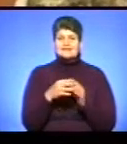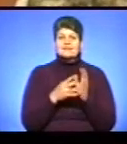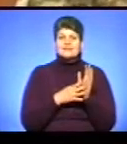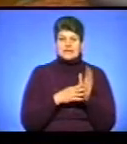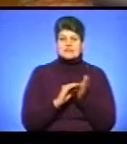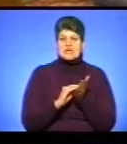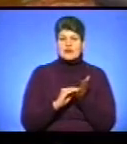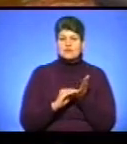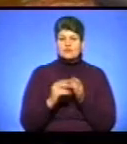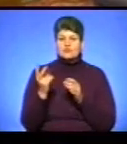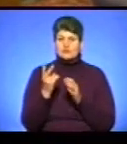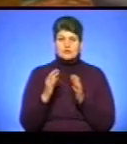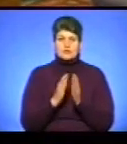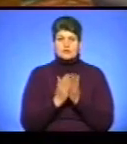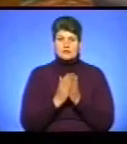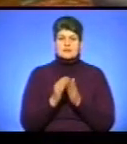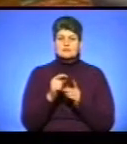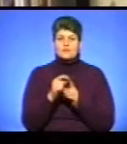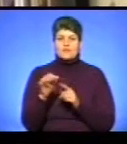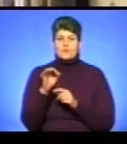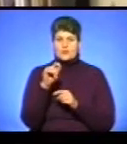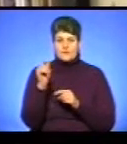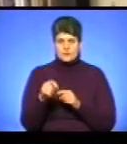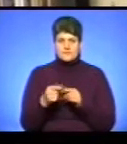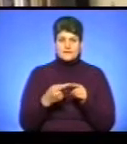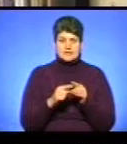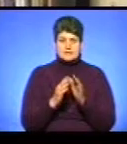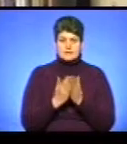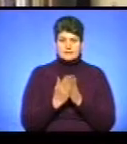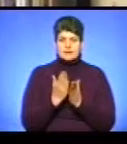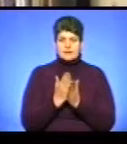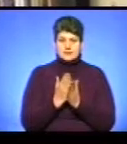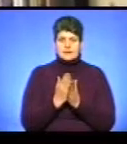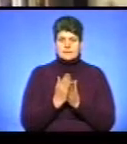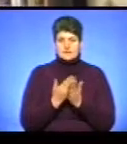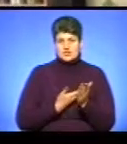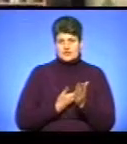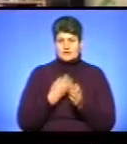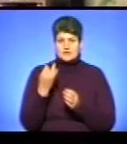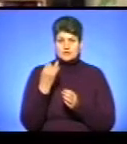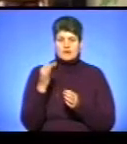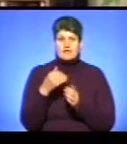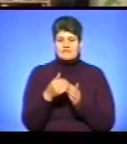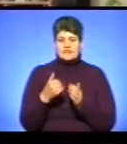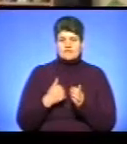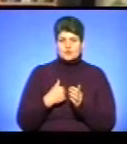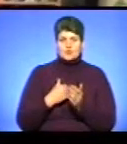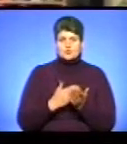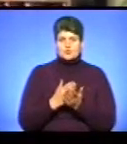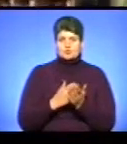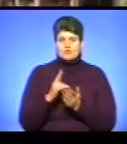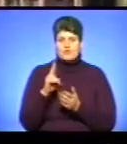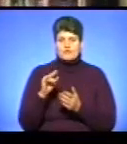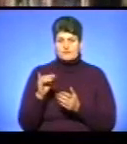авторів Другої книги «Слова про війну». Ця книга – це збірка живих історій від військовослужбовців, свідків